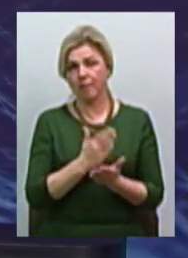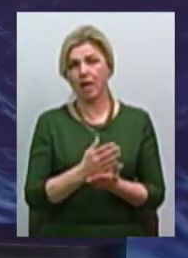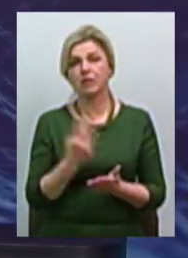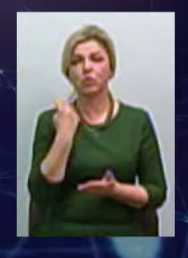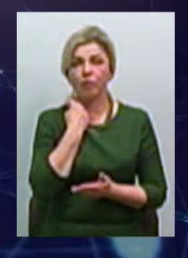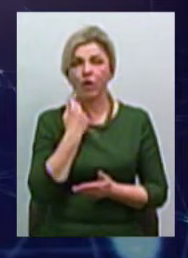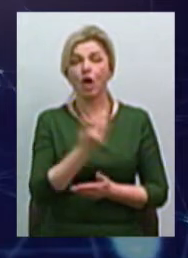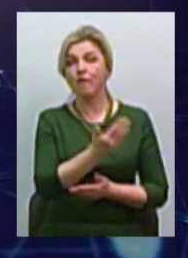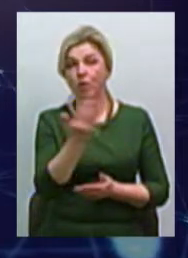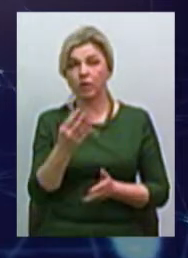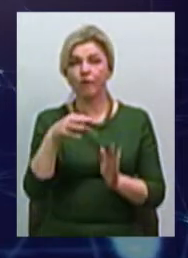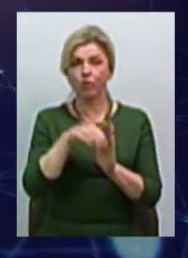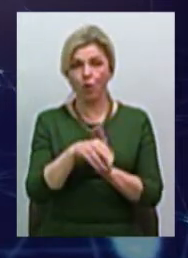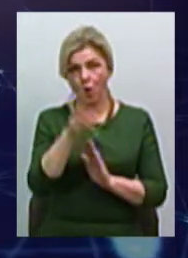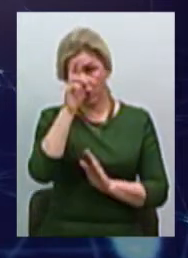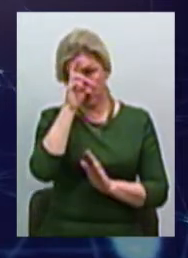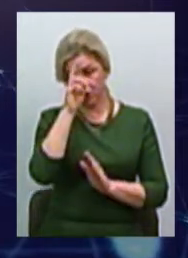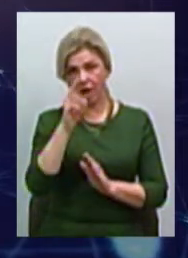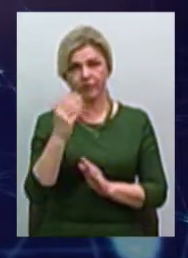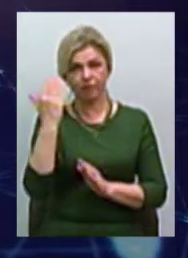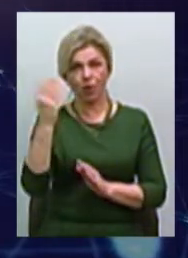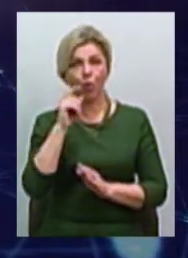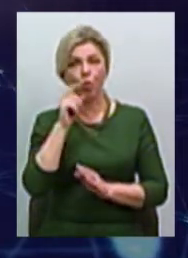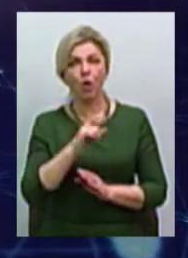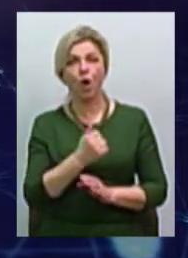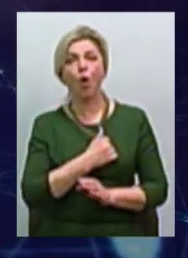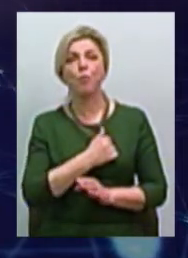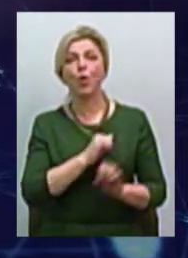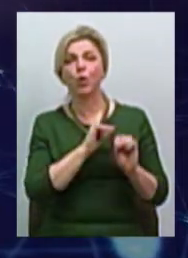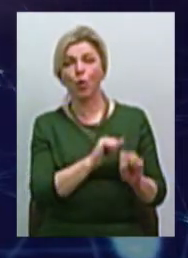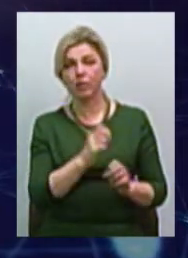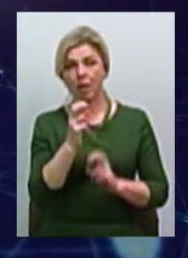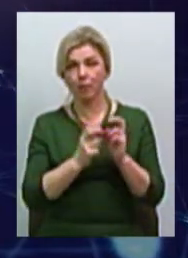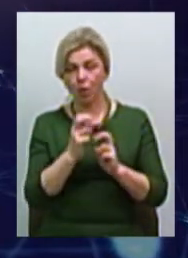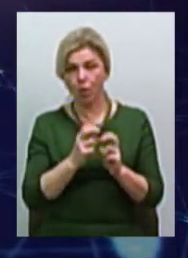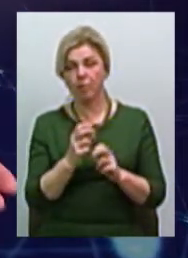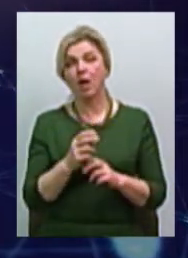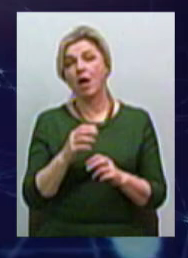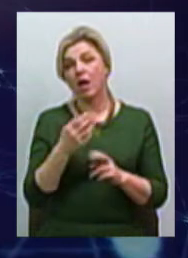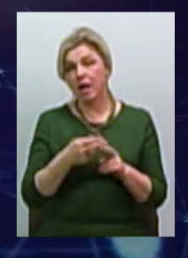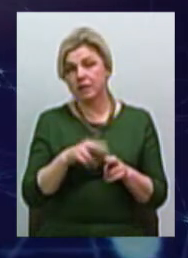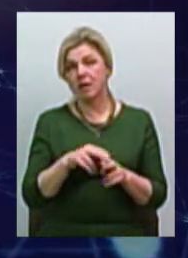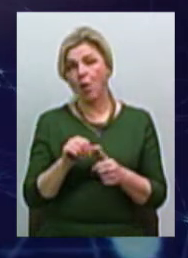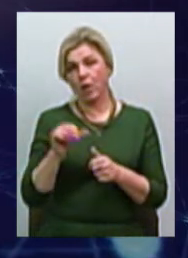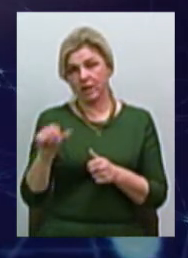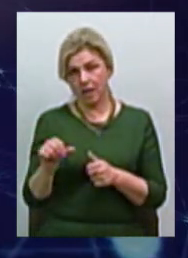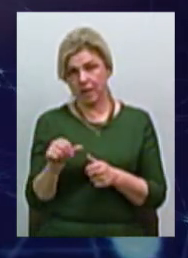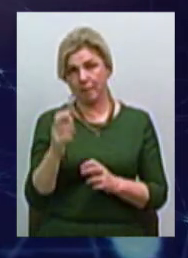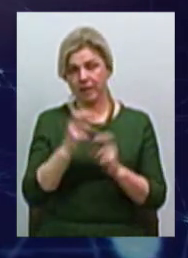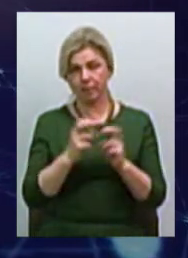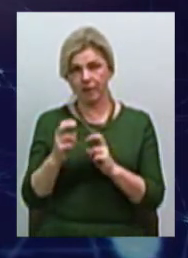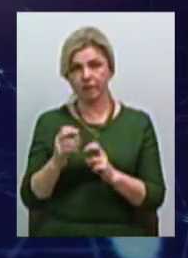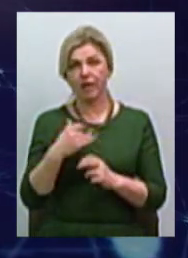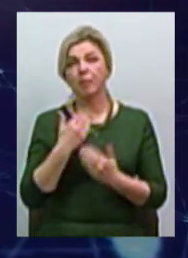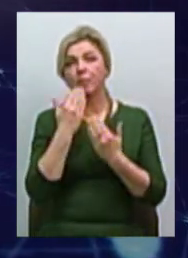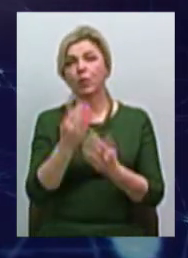входять до державного концерну «Укроборонпром», ці оборонні підприємства. Ну, окреме запитання, і не до вас, звичайно, чому